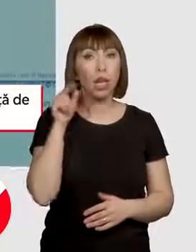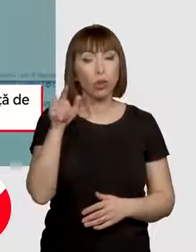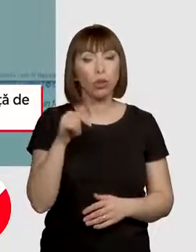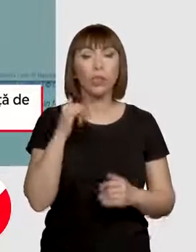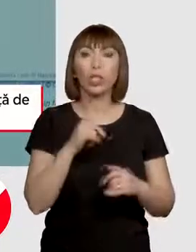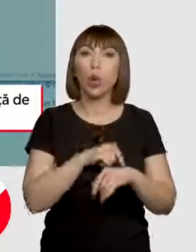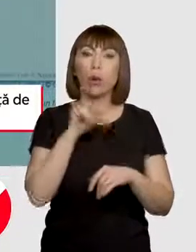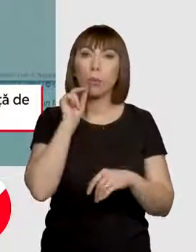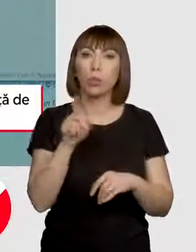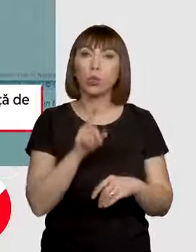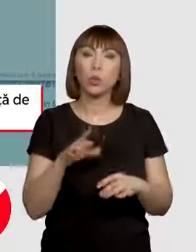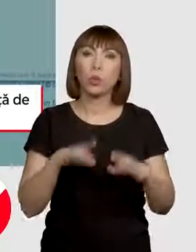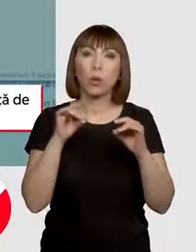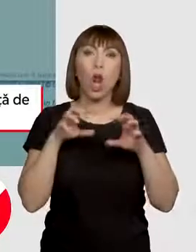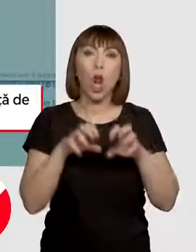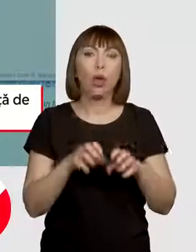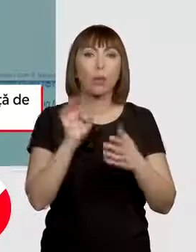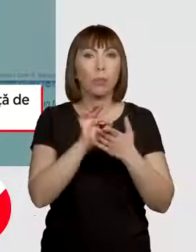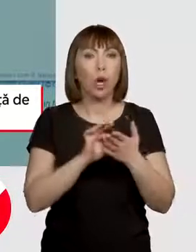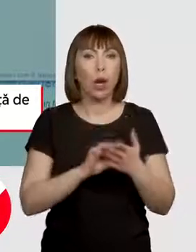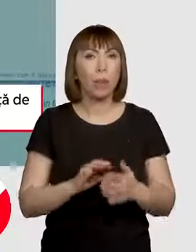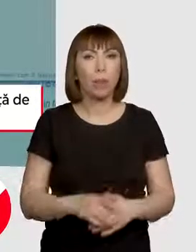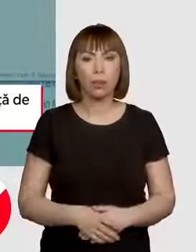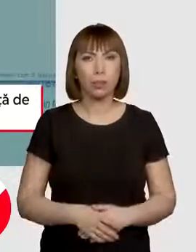nici la ora prânzului, nu se găseau locuri la programare.